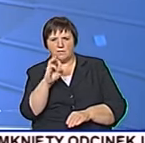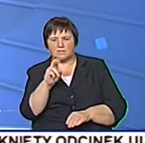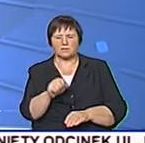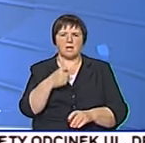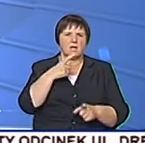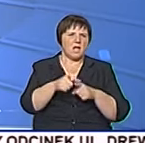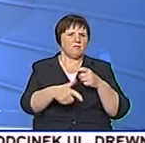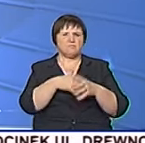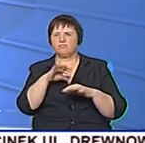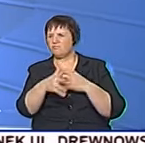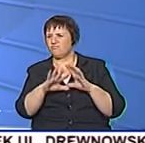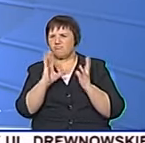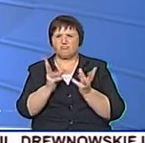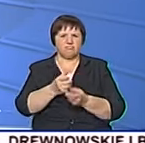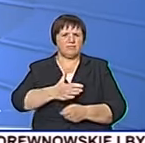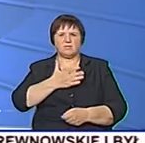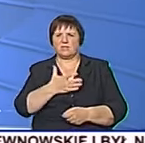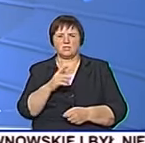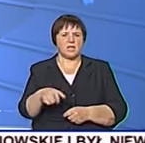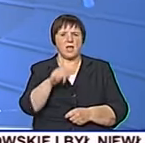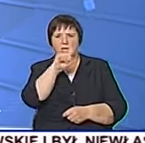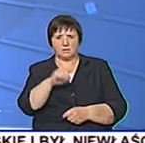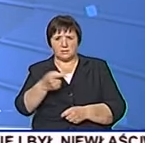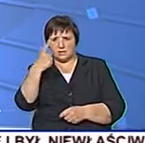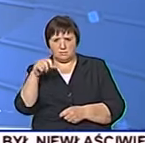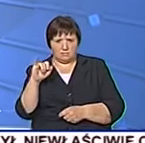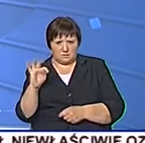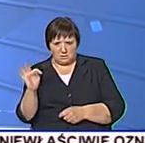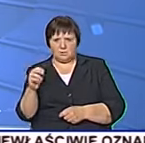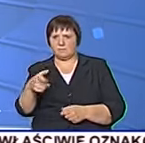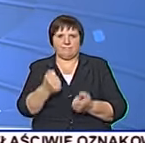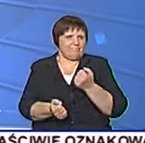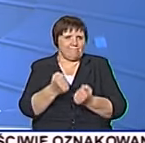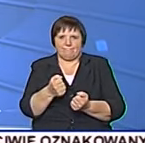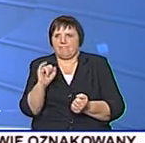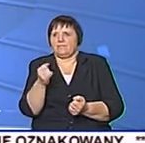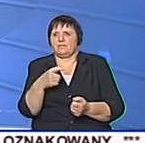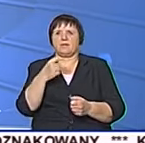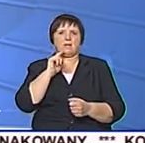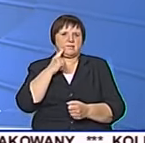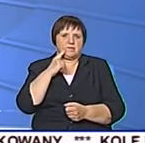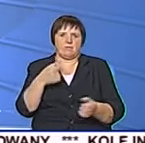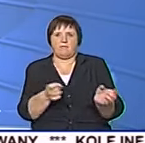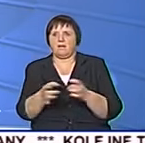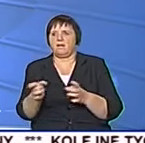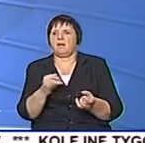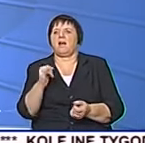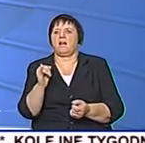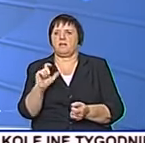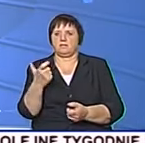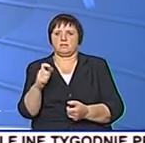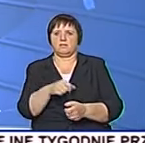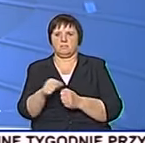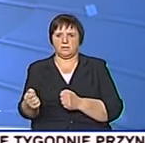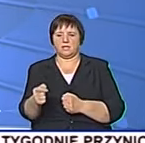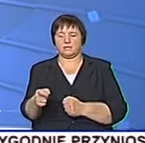Słowem wszystko sprawiało wrażenie, że z dit gra z kierowcami w jakąś grę, tylko nikt nie potrafi powiedzieć w jaką. O tych i